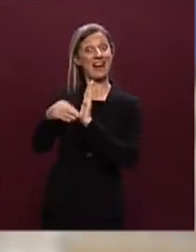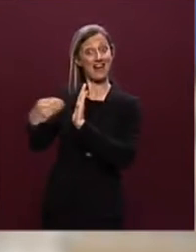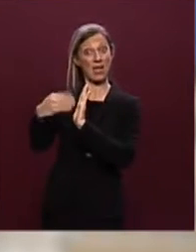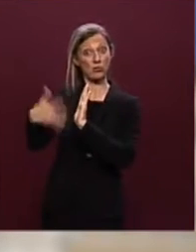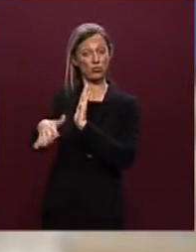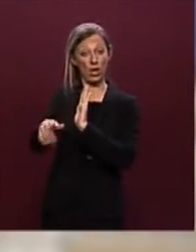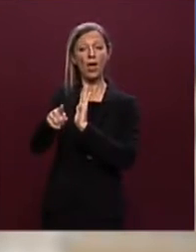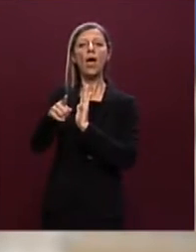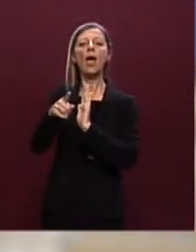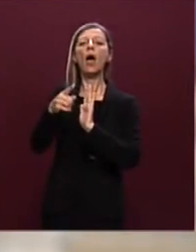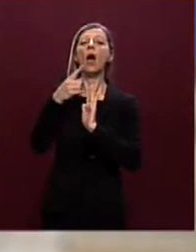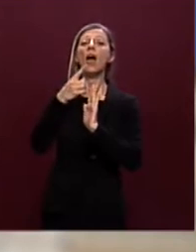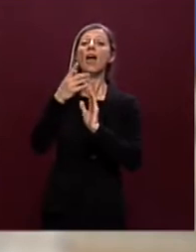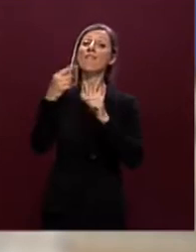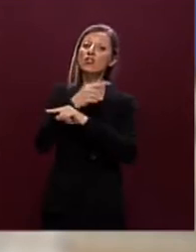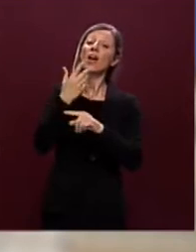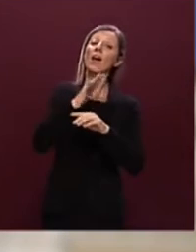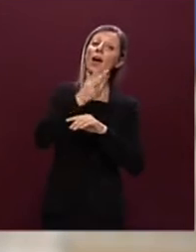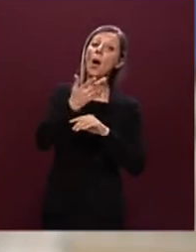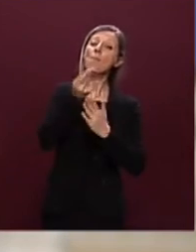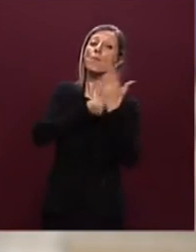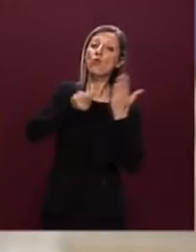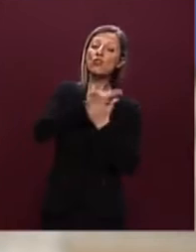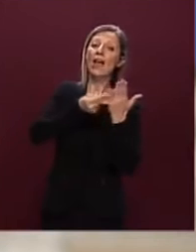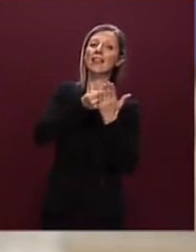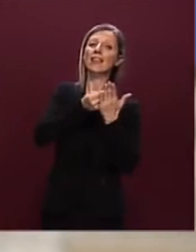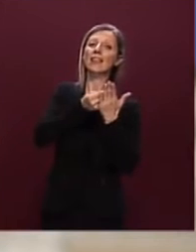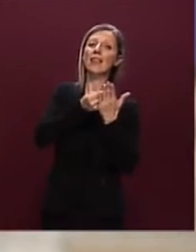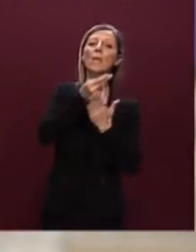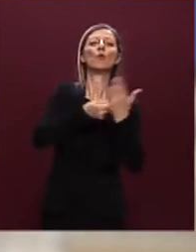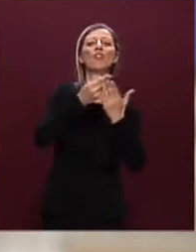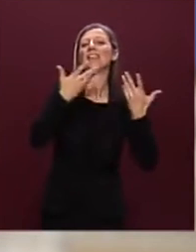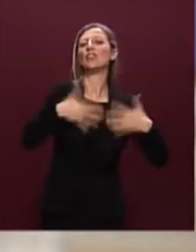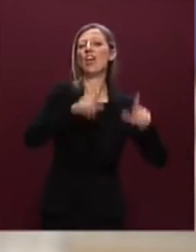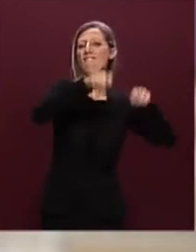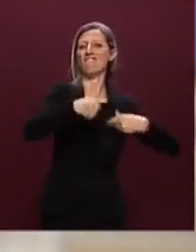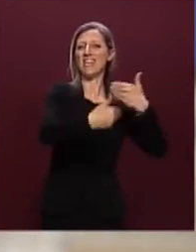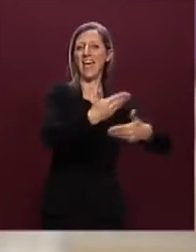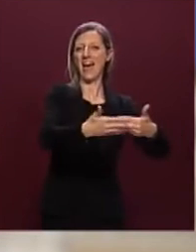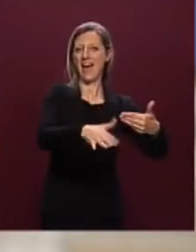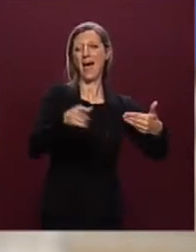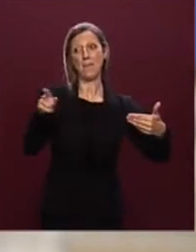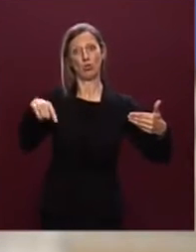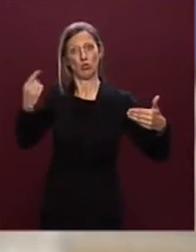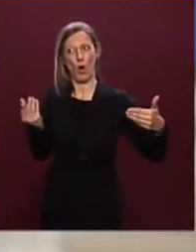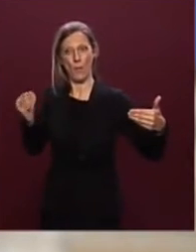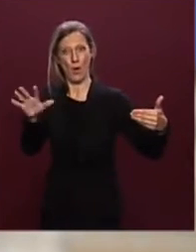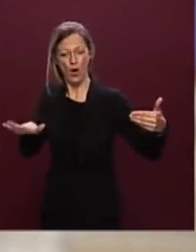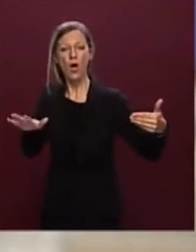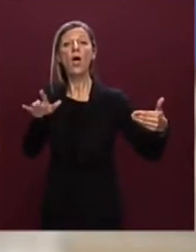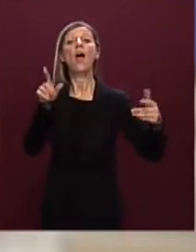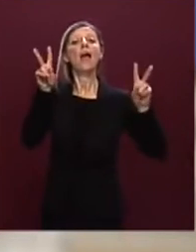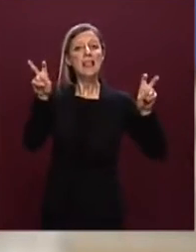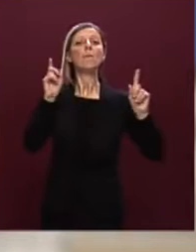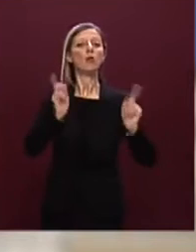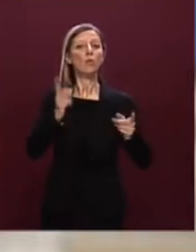dei progetti invece che sono frutto dei cosiddetti progetti in essere cioè quelli che c'erano già è un tema col quale dobbiamo fare